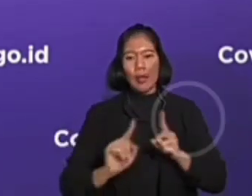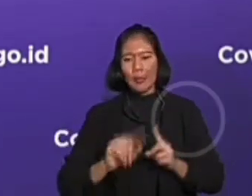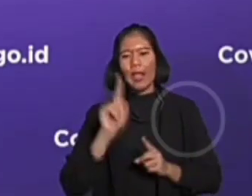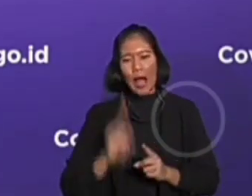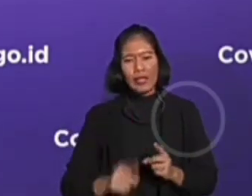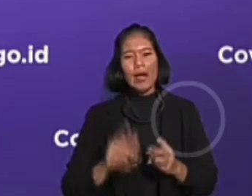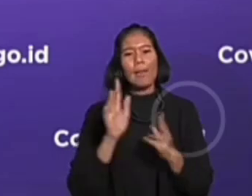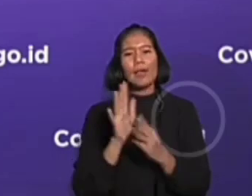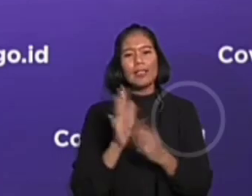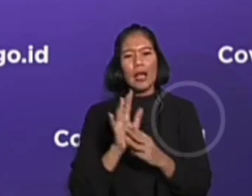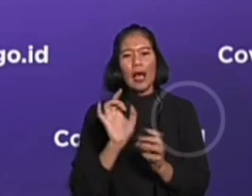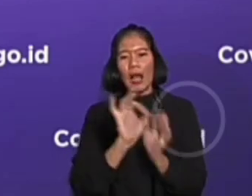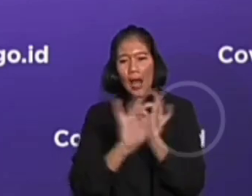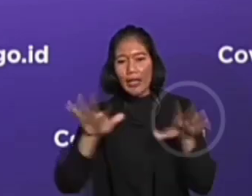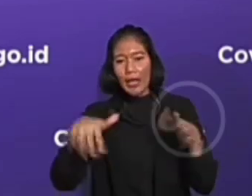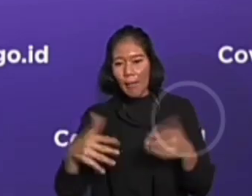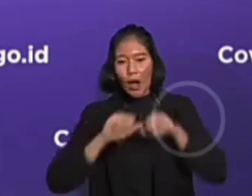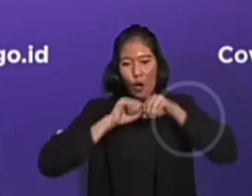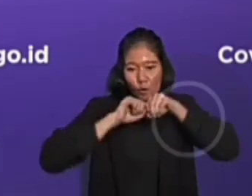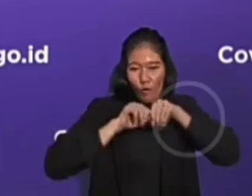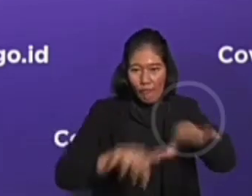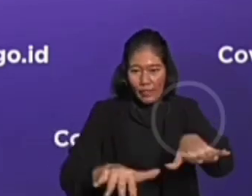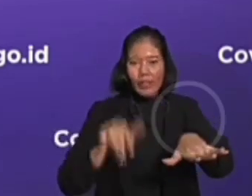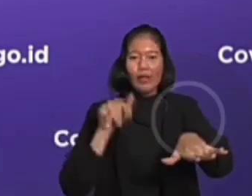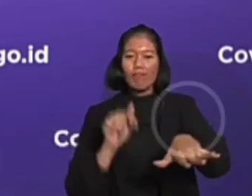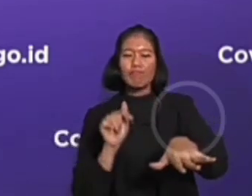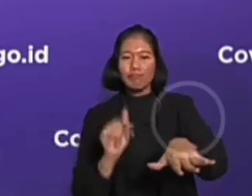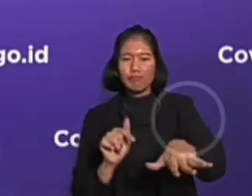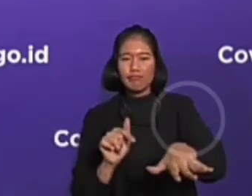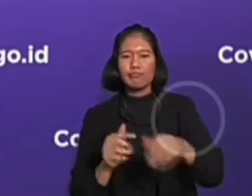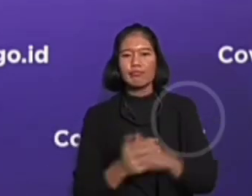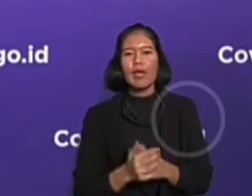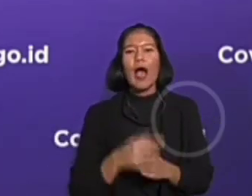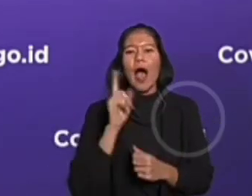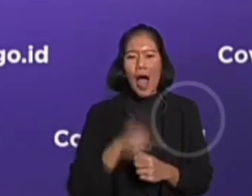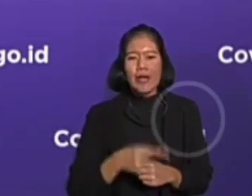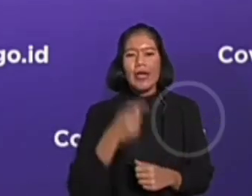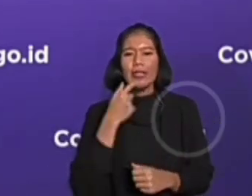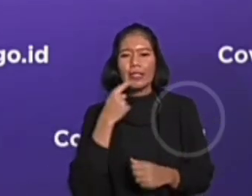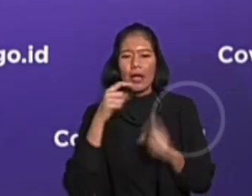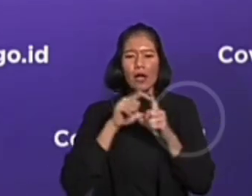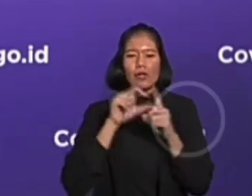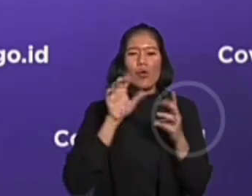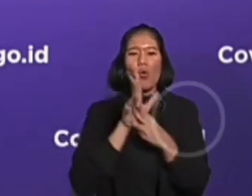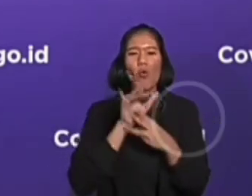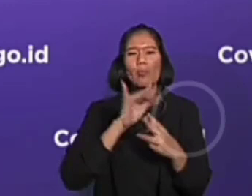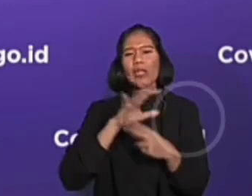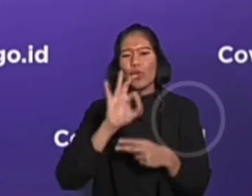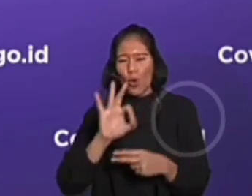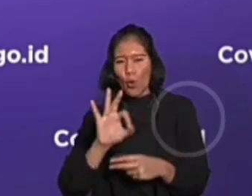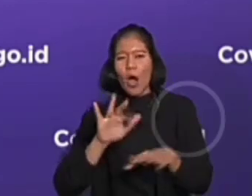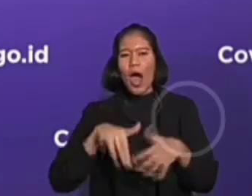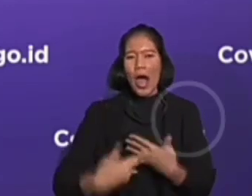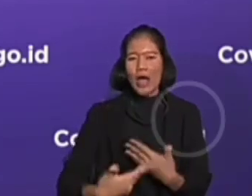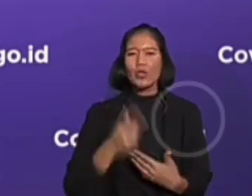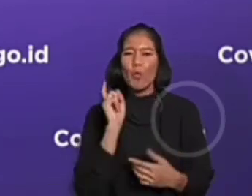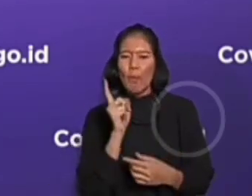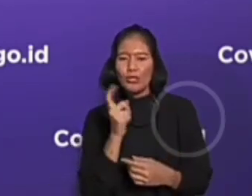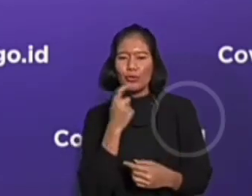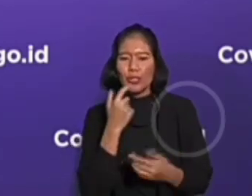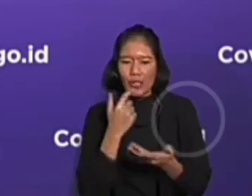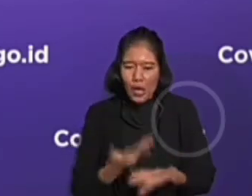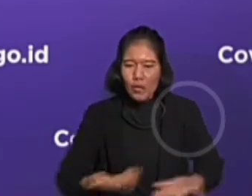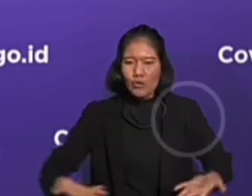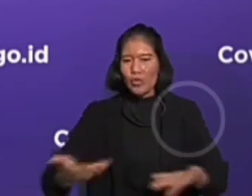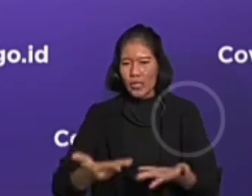besar efek wabah pandemi COVID-19, tapi efek domino bergerak pada isu sosial, isu